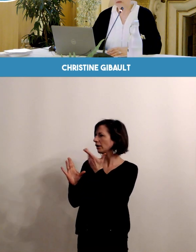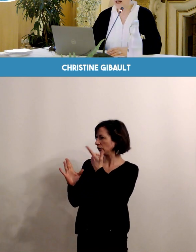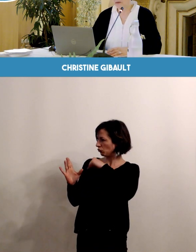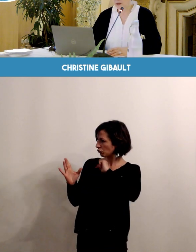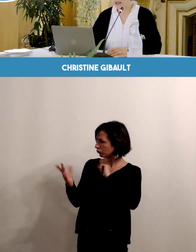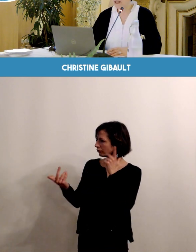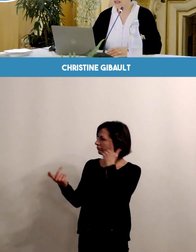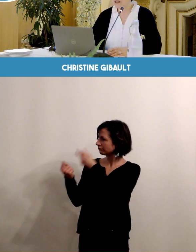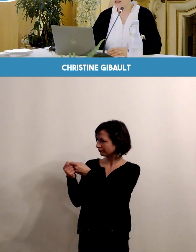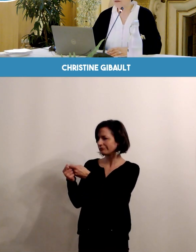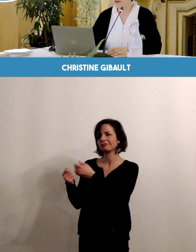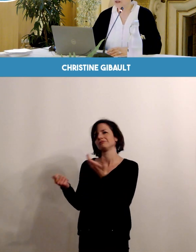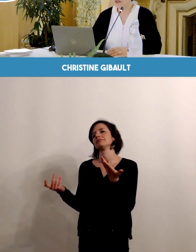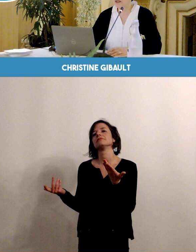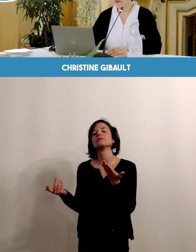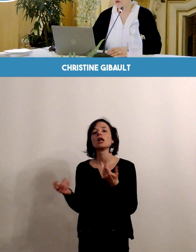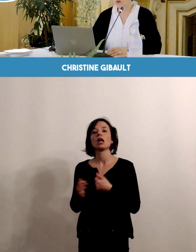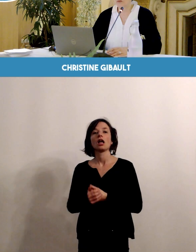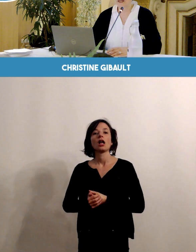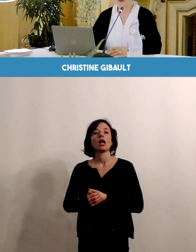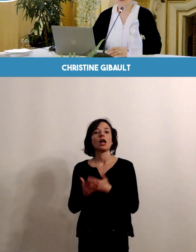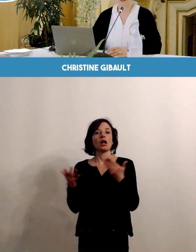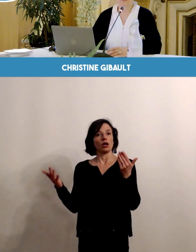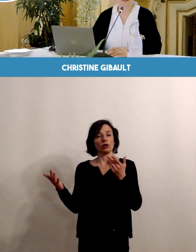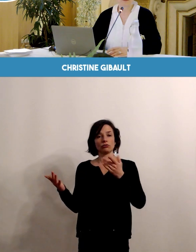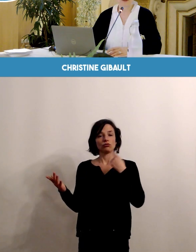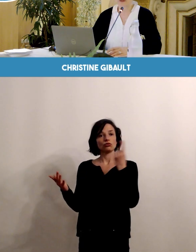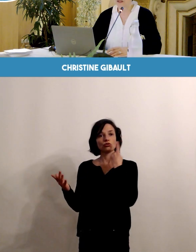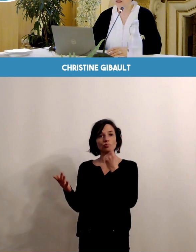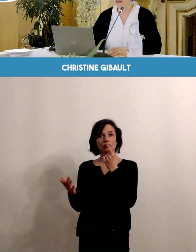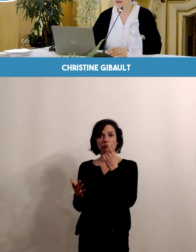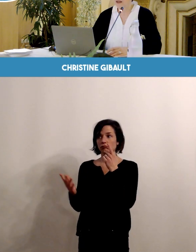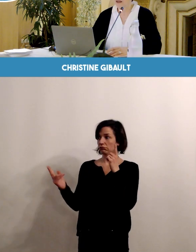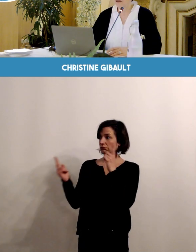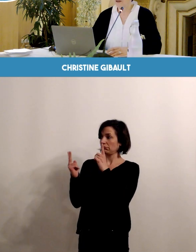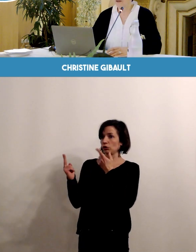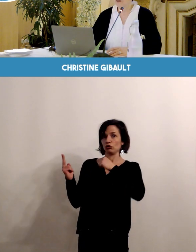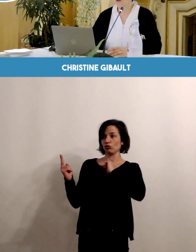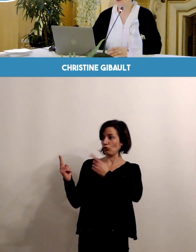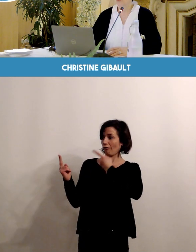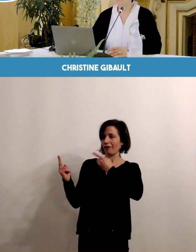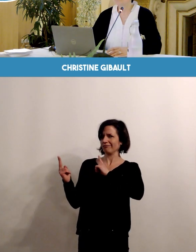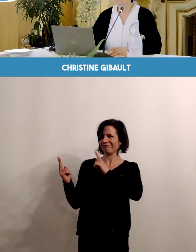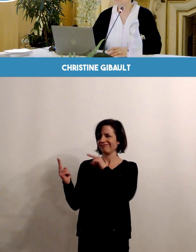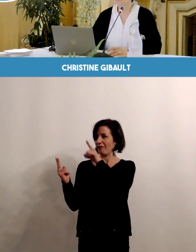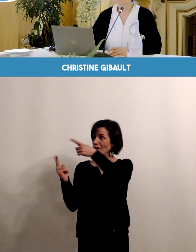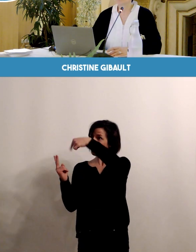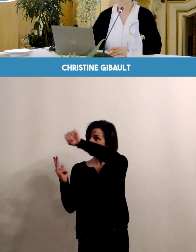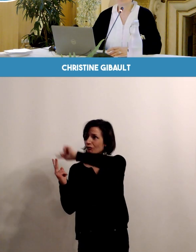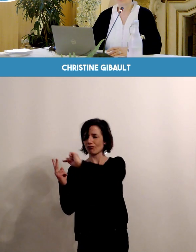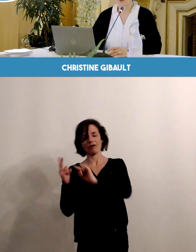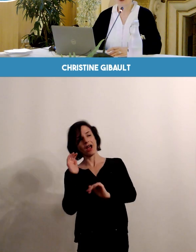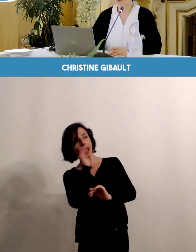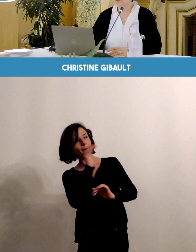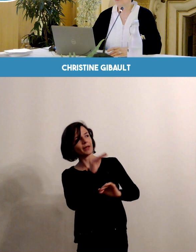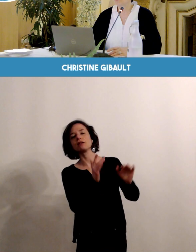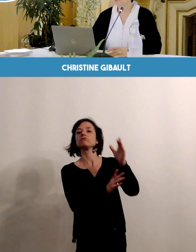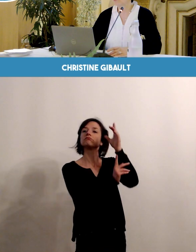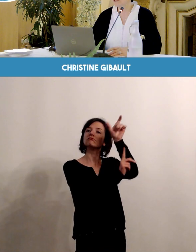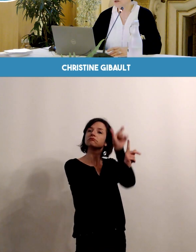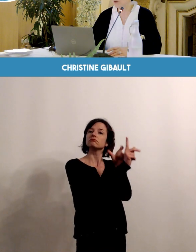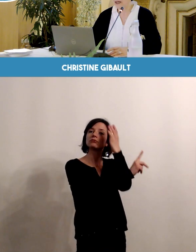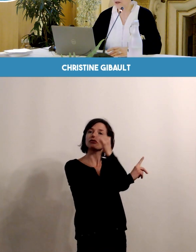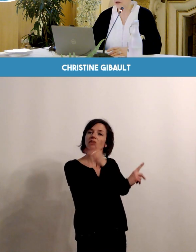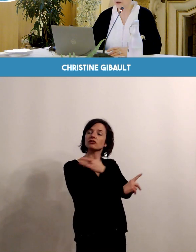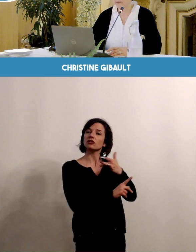consultation à votre initiative qui s'effectue auprès d'un professionnel de santé que celui-ci suive ou non une